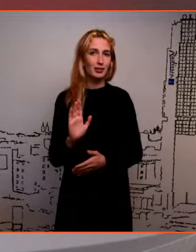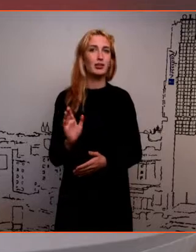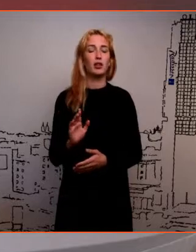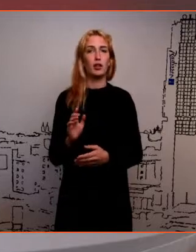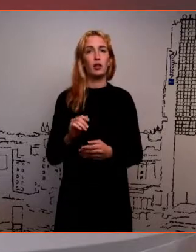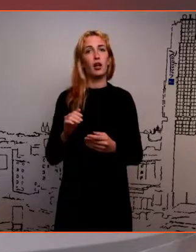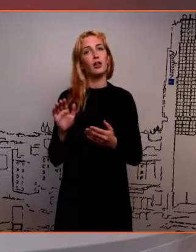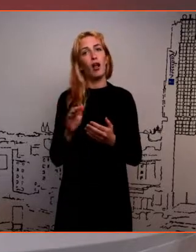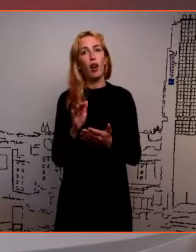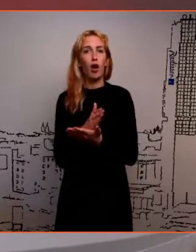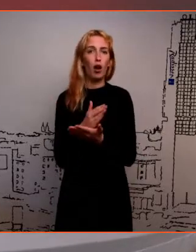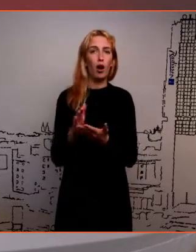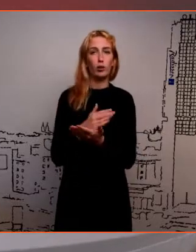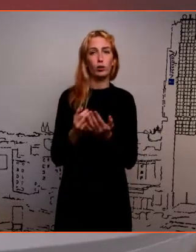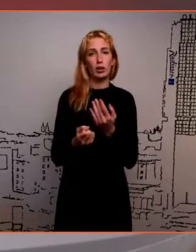tasapisi.